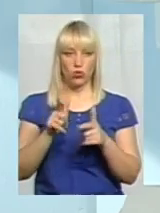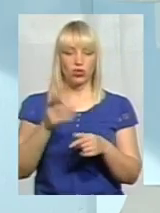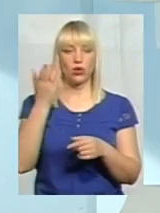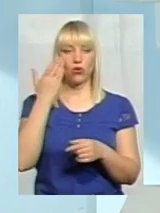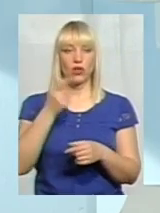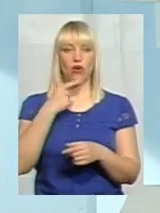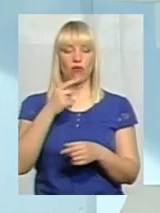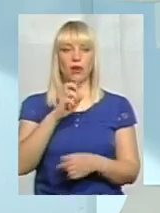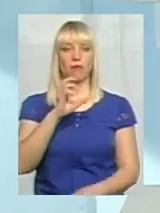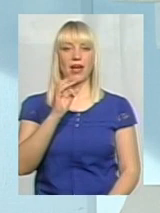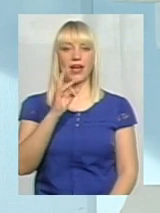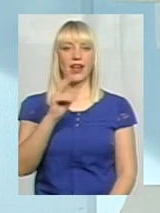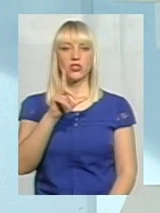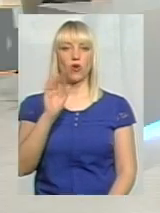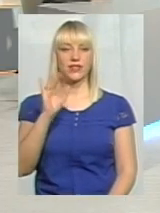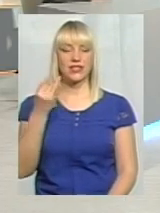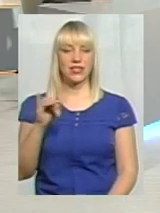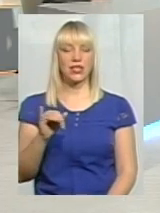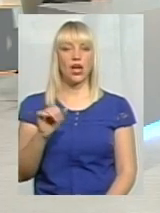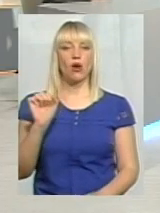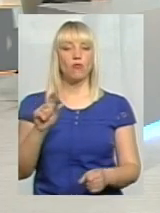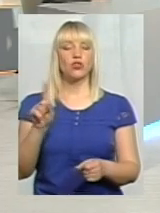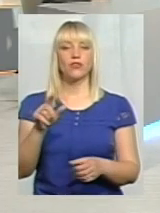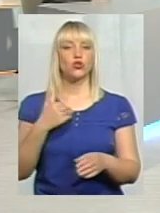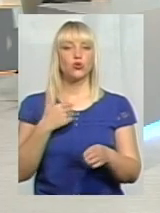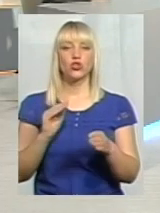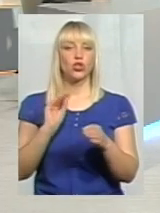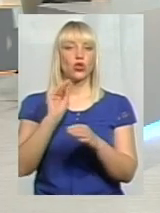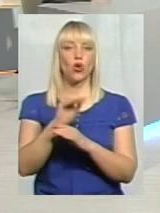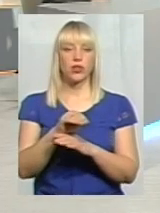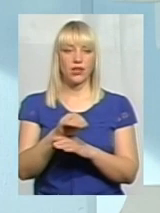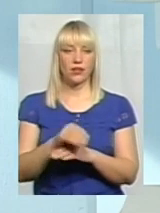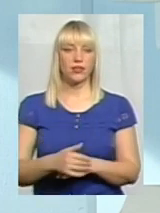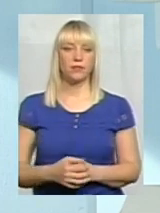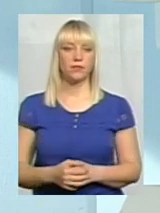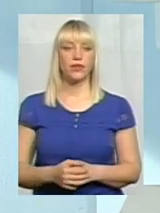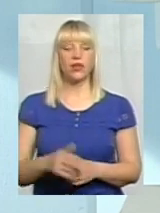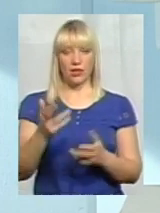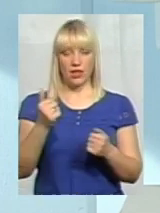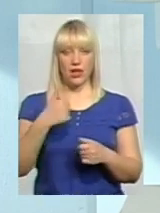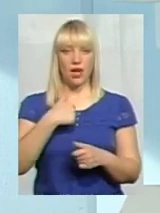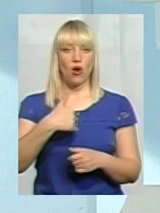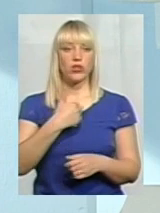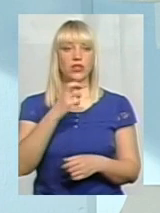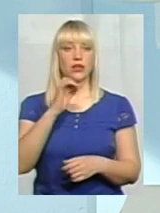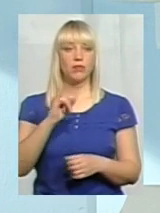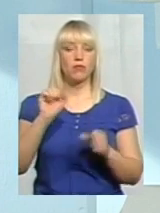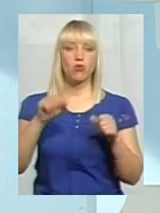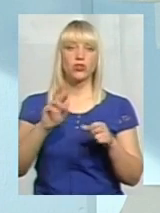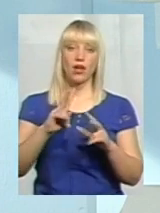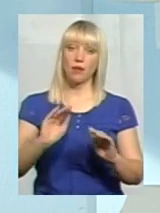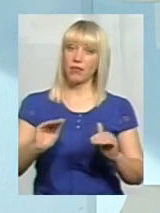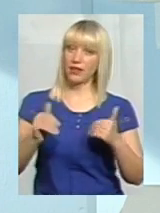говорив пан Березовський. Можливо, Ви хочете щось додати з цього приводу? Я хотів би, може бути, як